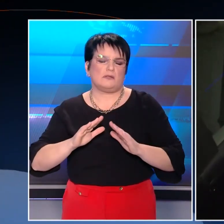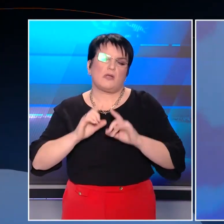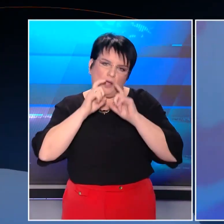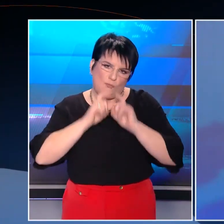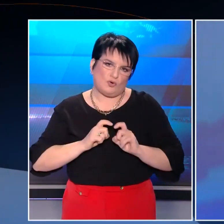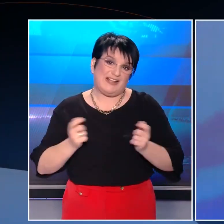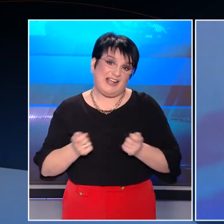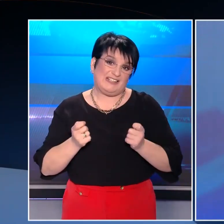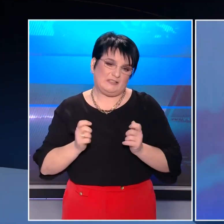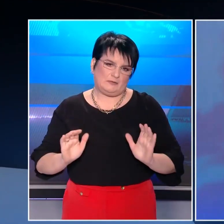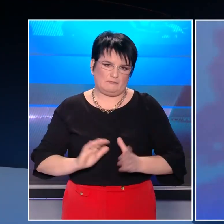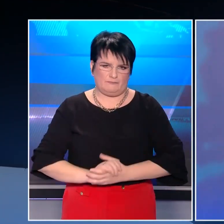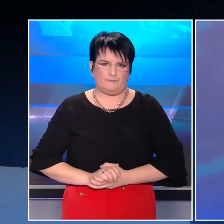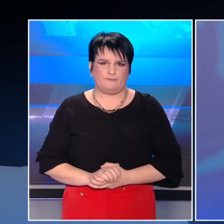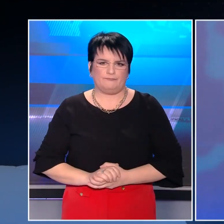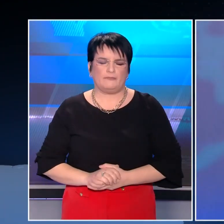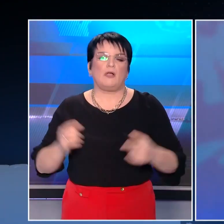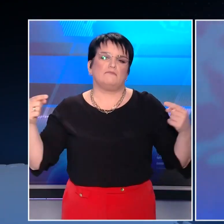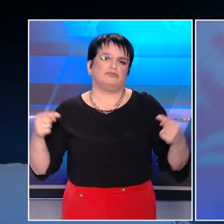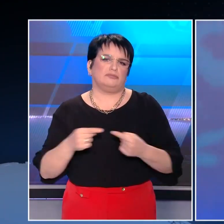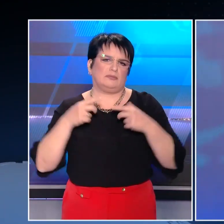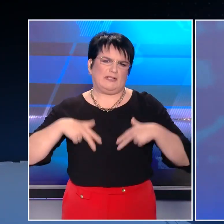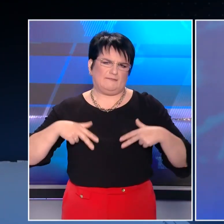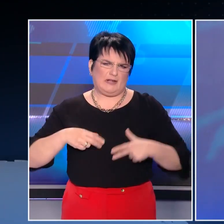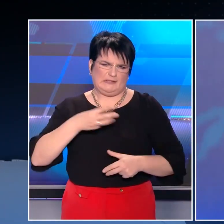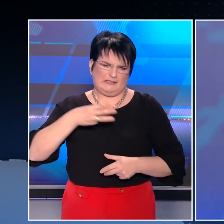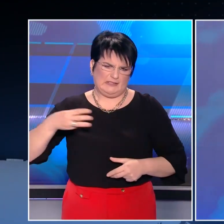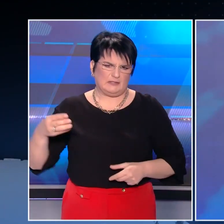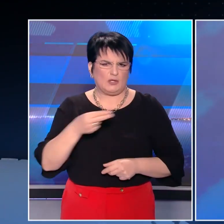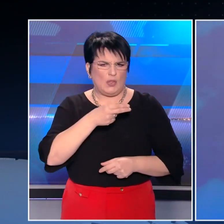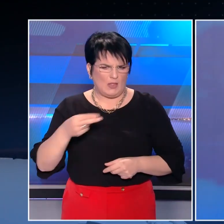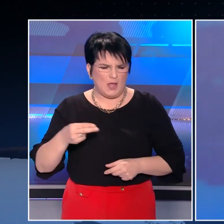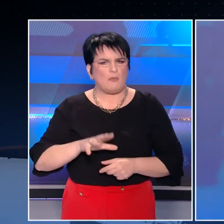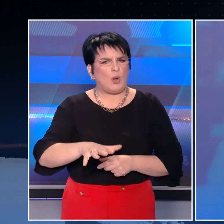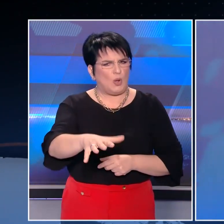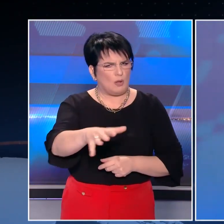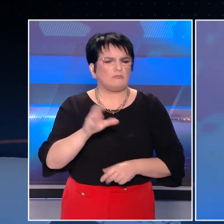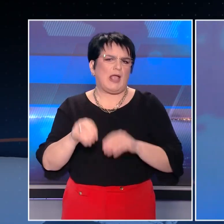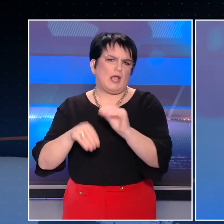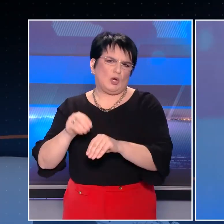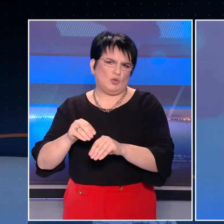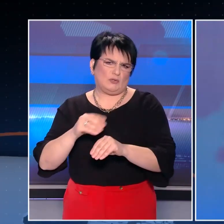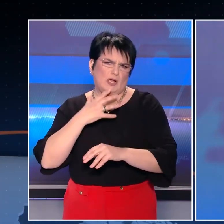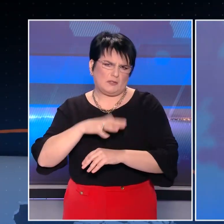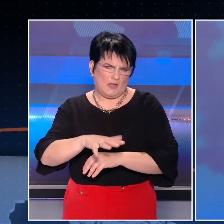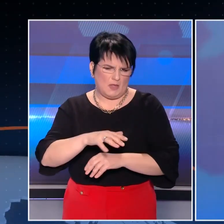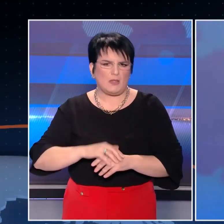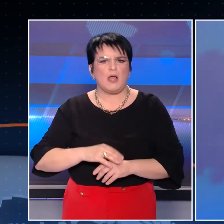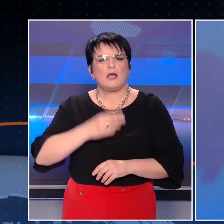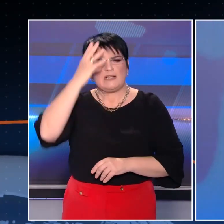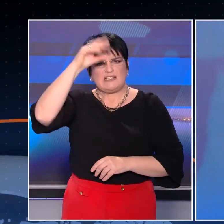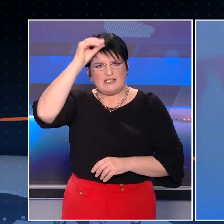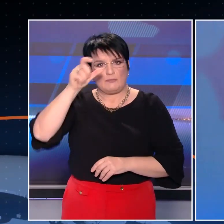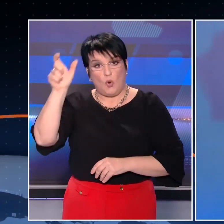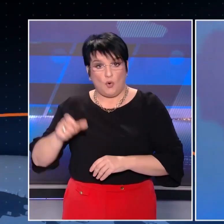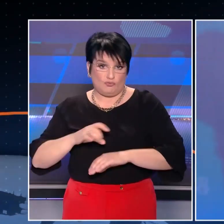τους. Με τοπική είναι η σύγκρουση κυβέρνησης και αντιπολίτευσης ενώψη της εκλογικής αναμέτρησης. Ο Αλέξης Τσίπρας από